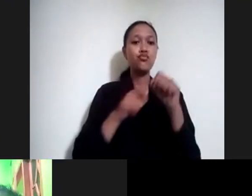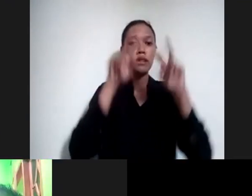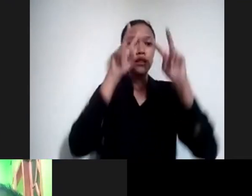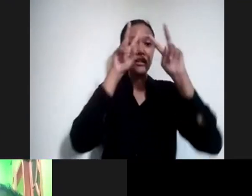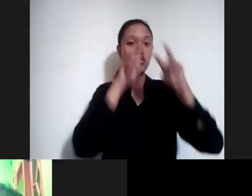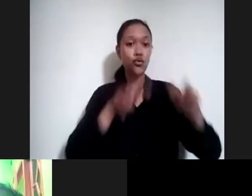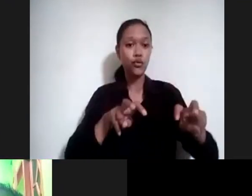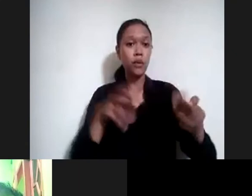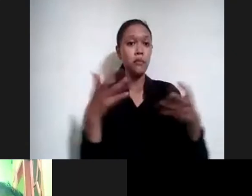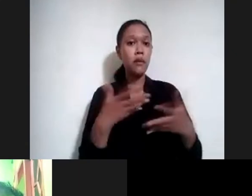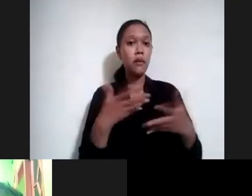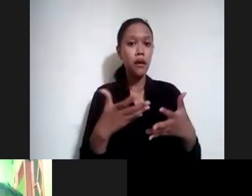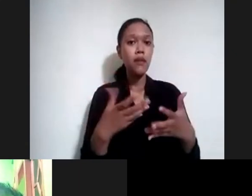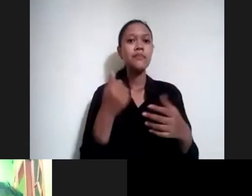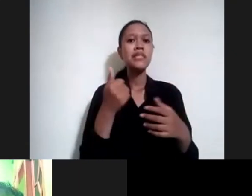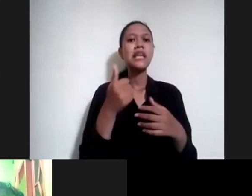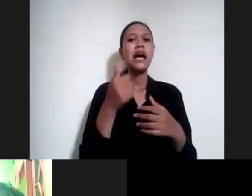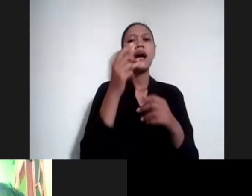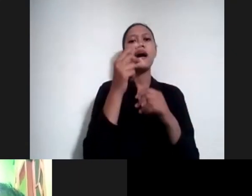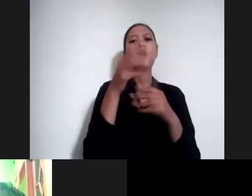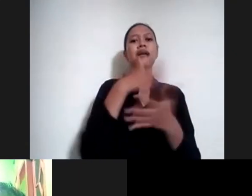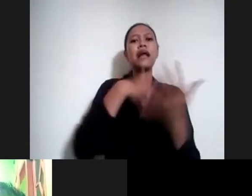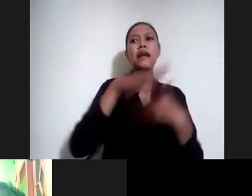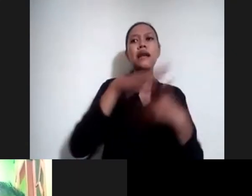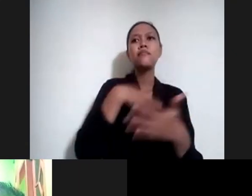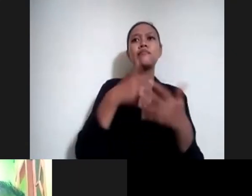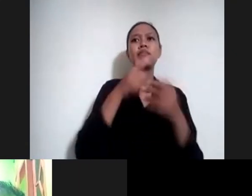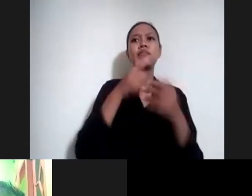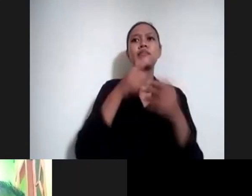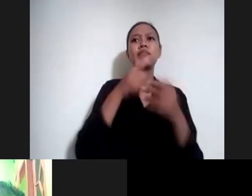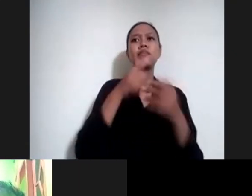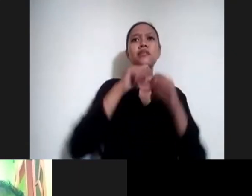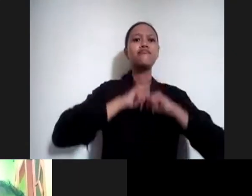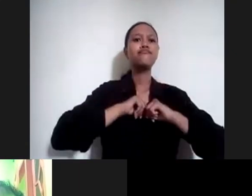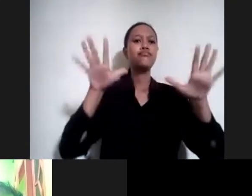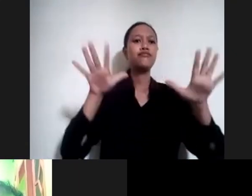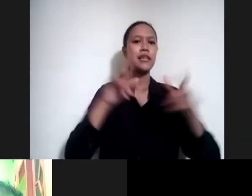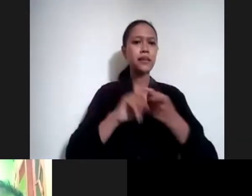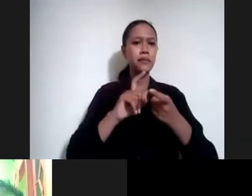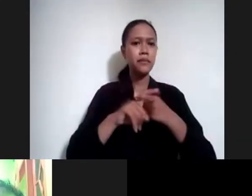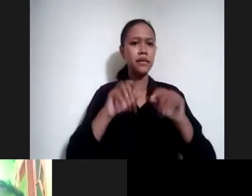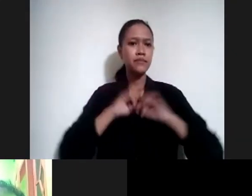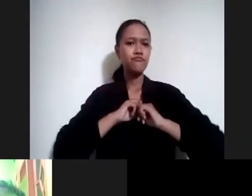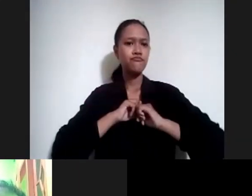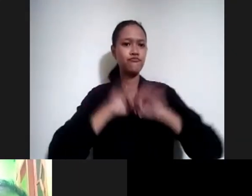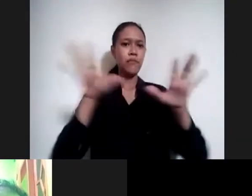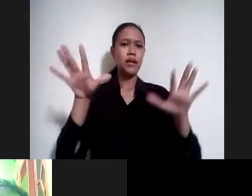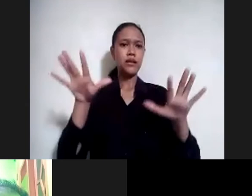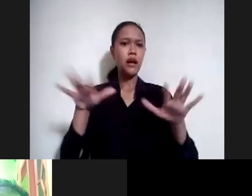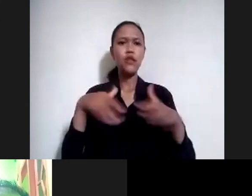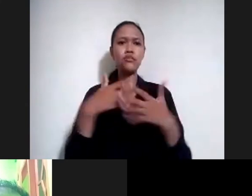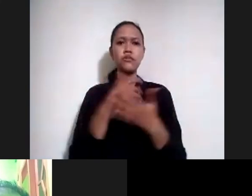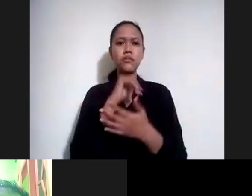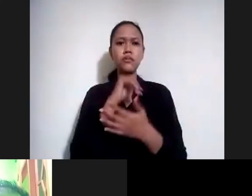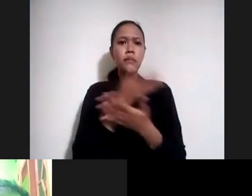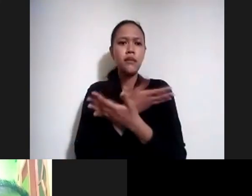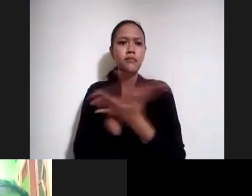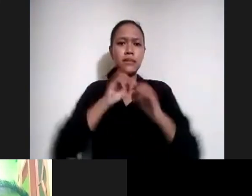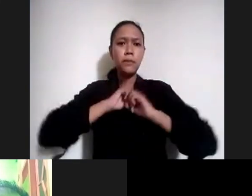memang random, artinya disebarkan ke semua teman-teman, ke jejak, atau ke siapa aja, tapi